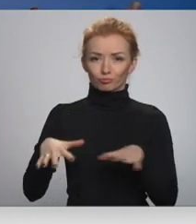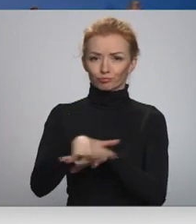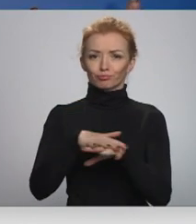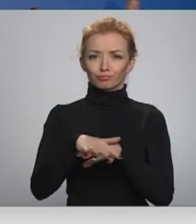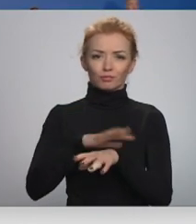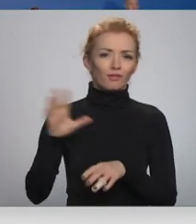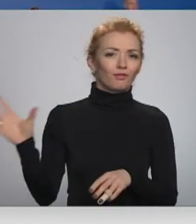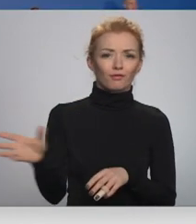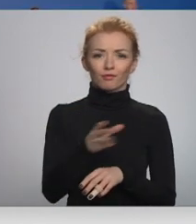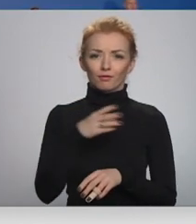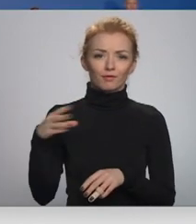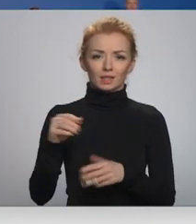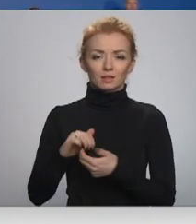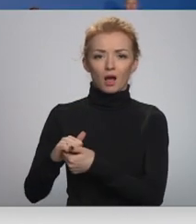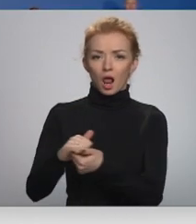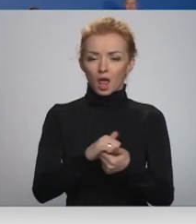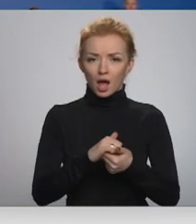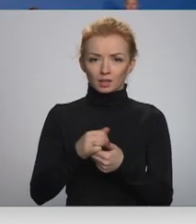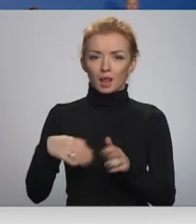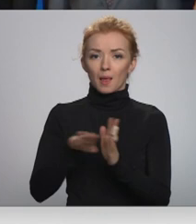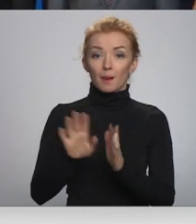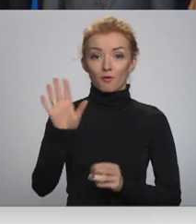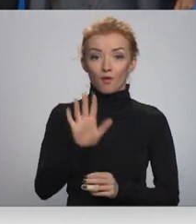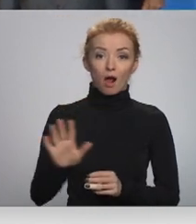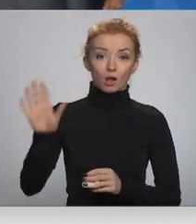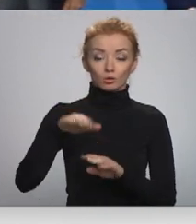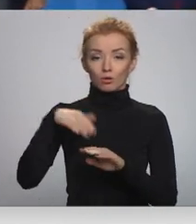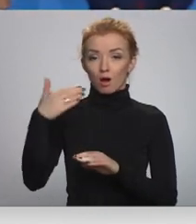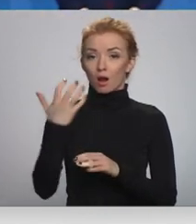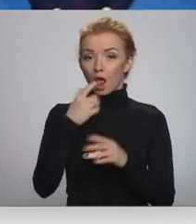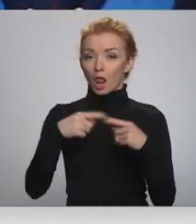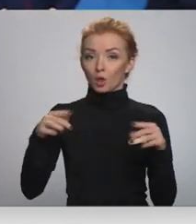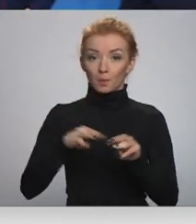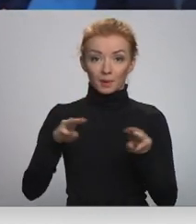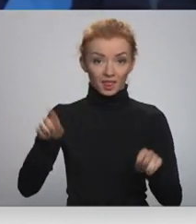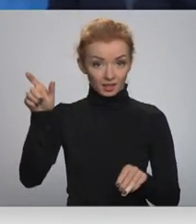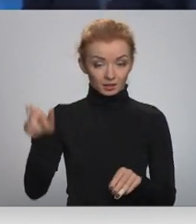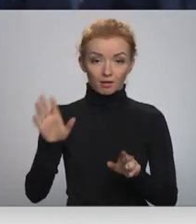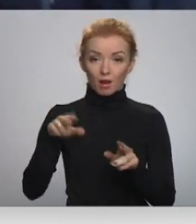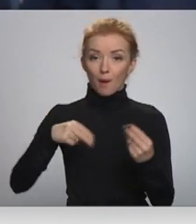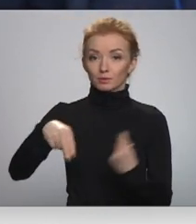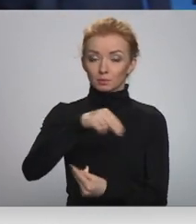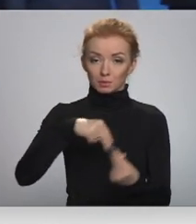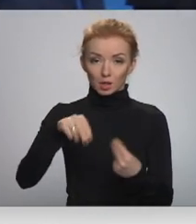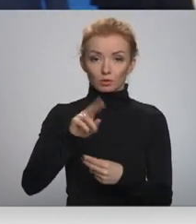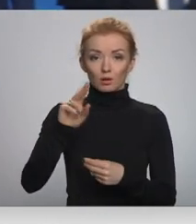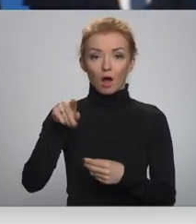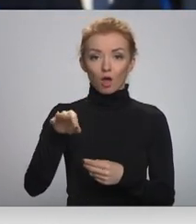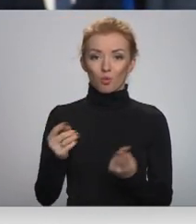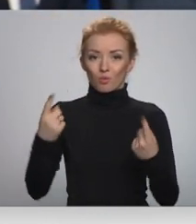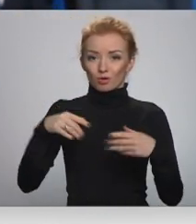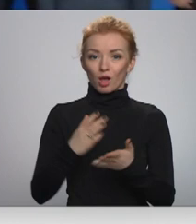visi alianses dalībālstu ārlietu ministri, lai runātu par NATO šā brīža